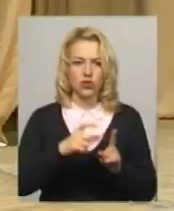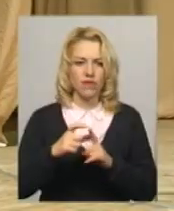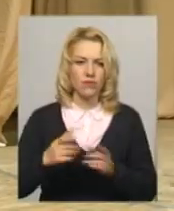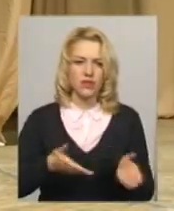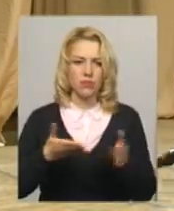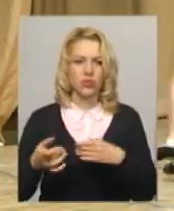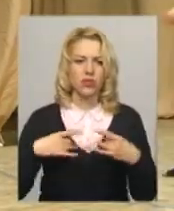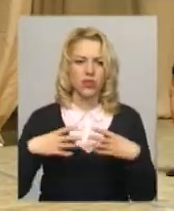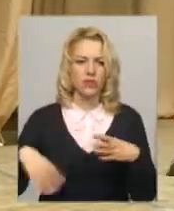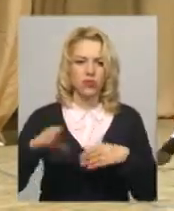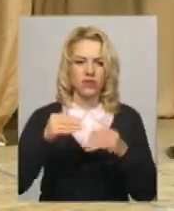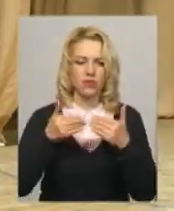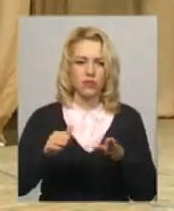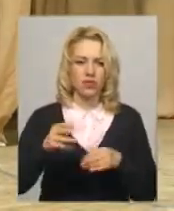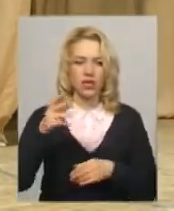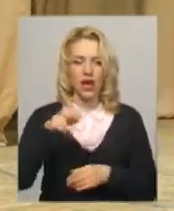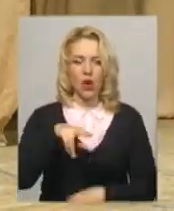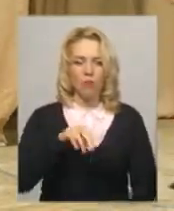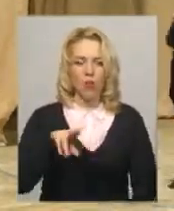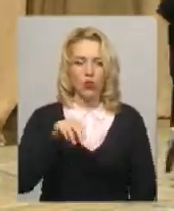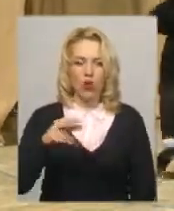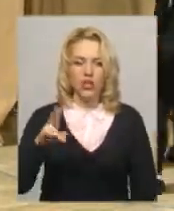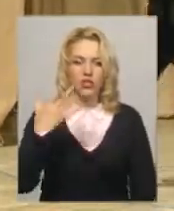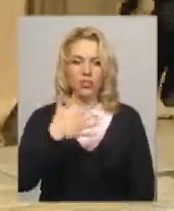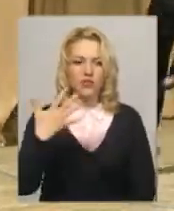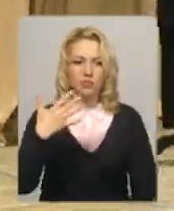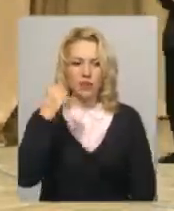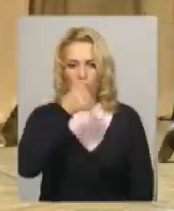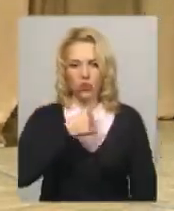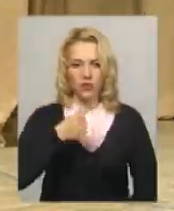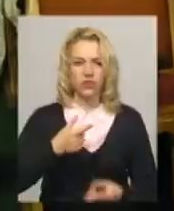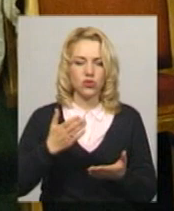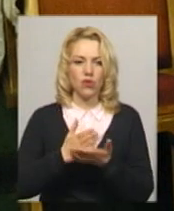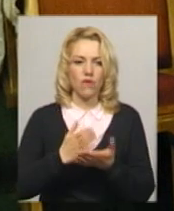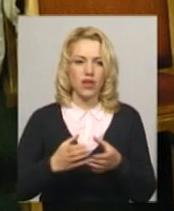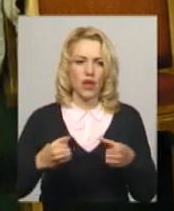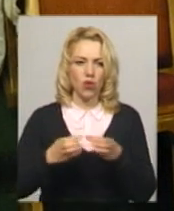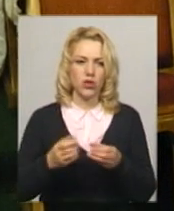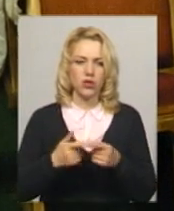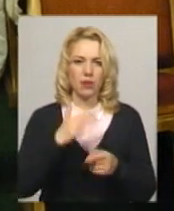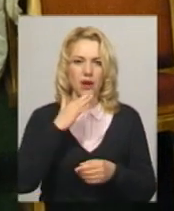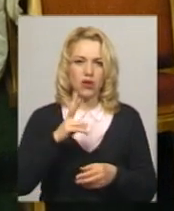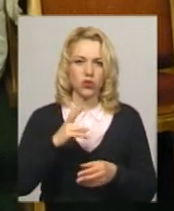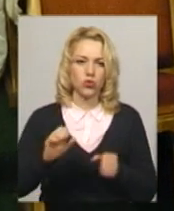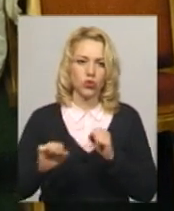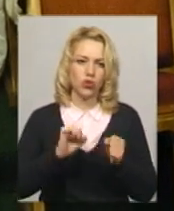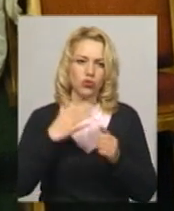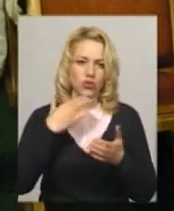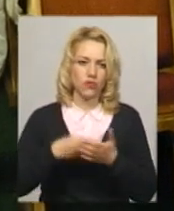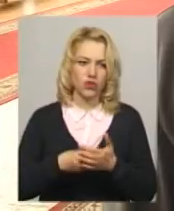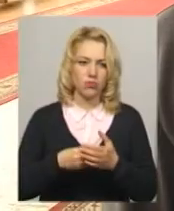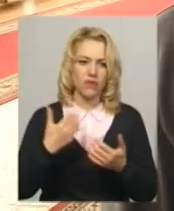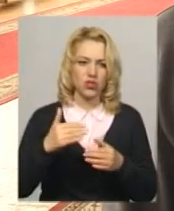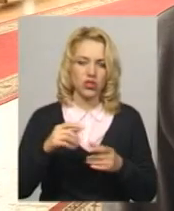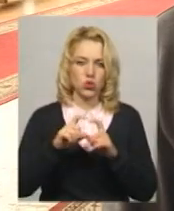запросили усіх випускників Подолянчика за 55 років існування колективу. Додає, багато хто з них керує власними танцювальними студіями.